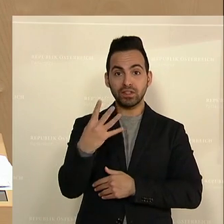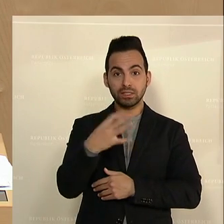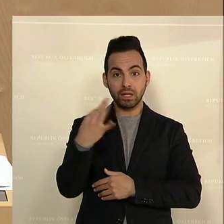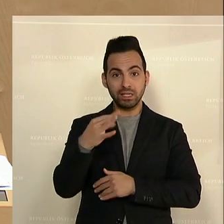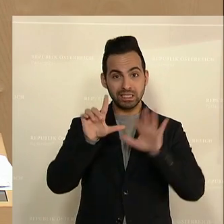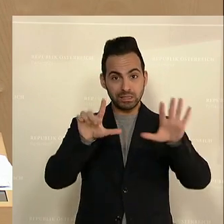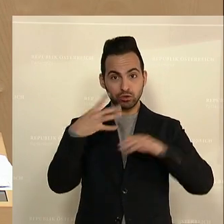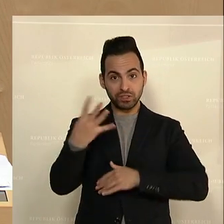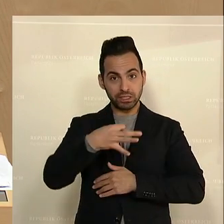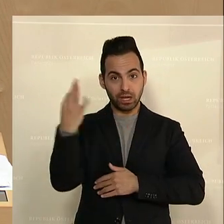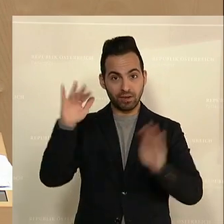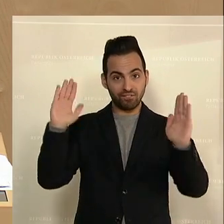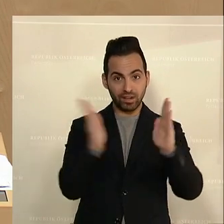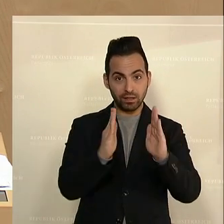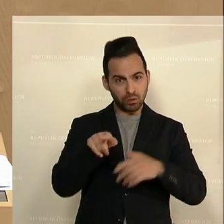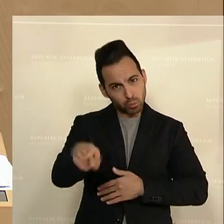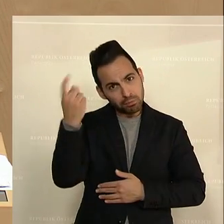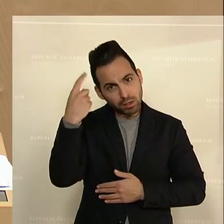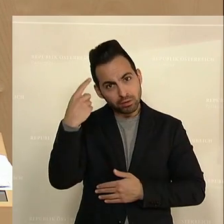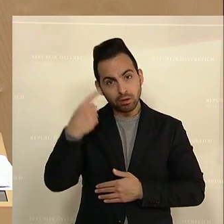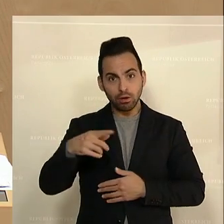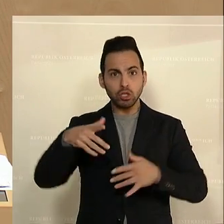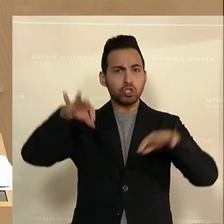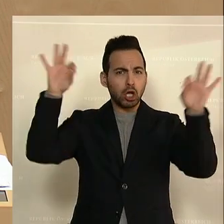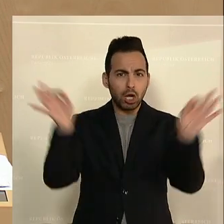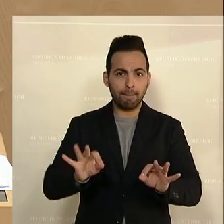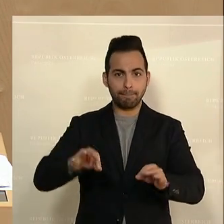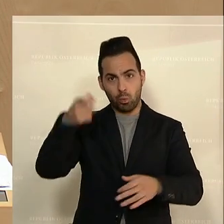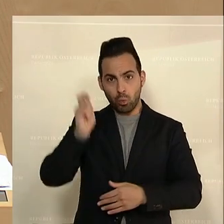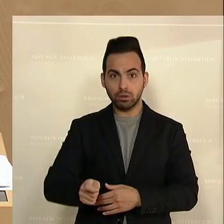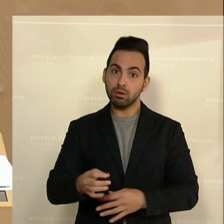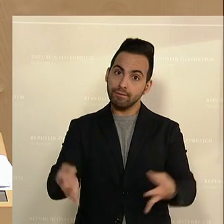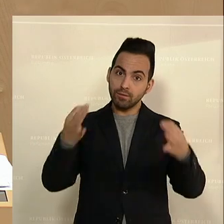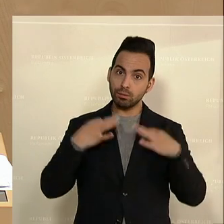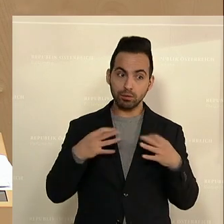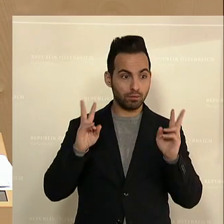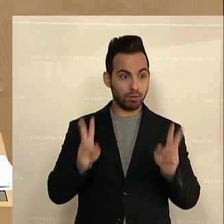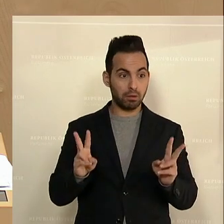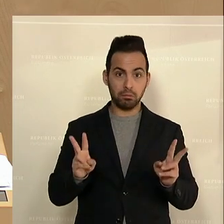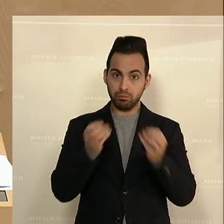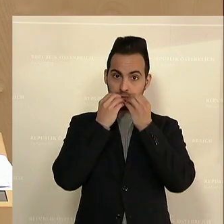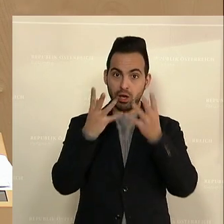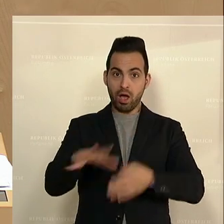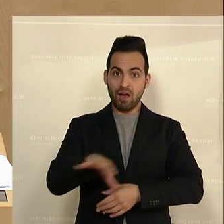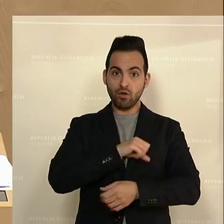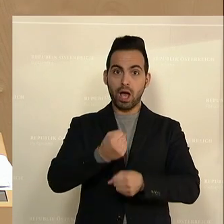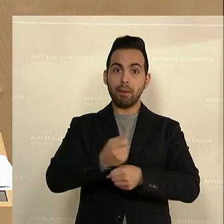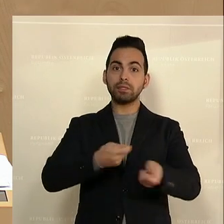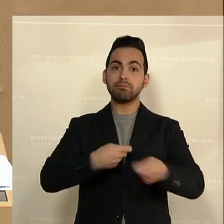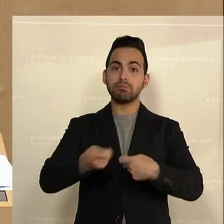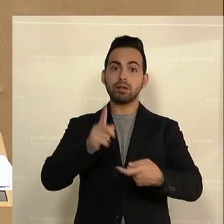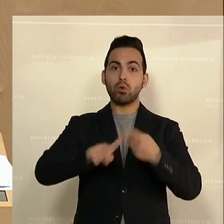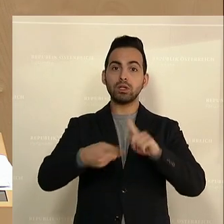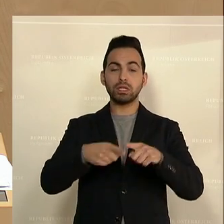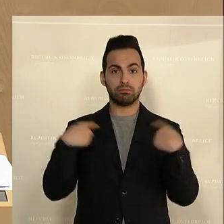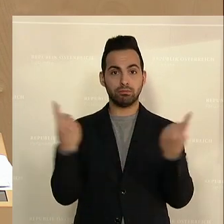47 Tage weniger. Das ist Ihrer Meinung nach ein vernichtendes Urteil. Für mich ist das Ausdruck einer erfolgreichen Arbeitsmarktpolitik dieser